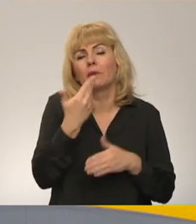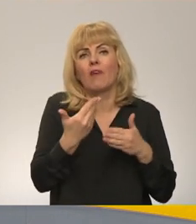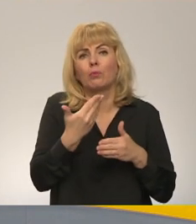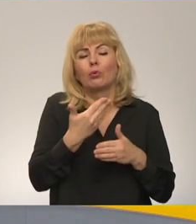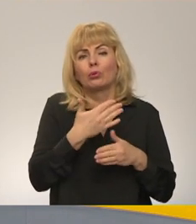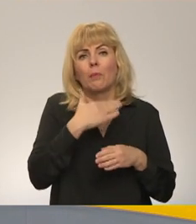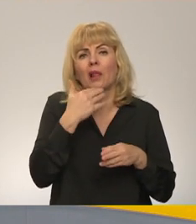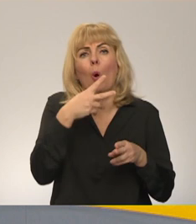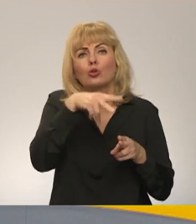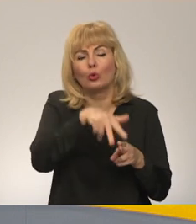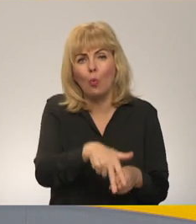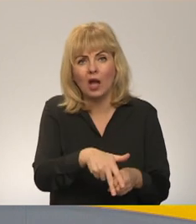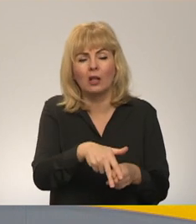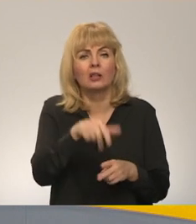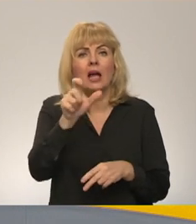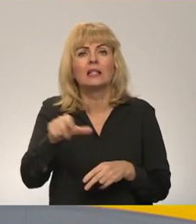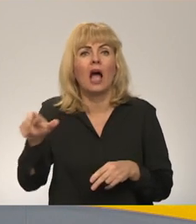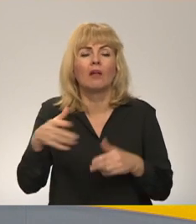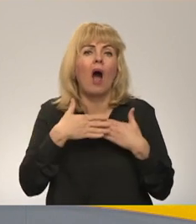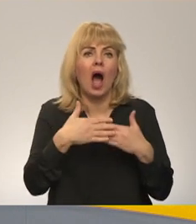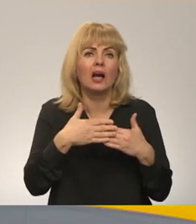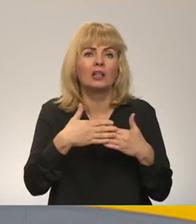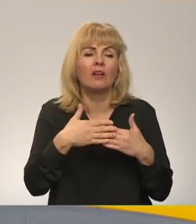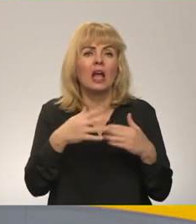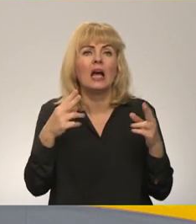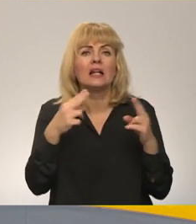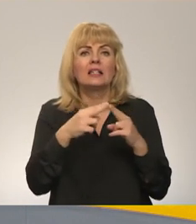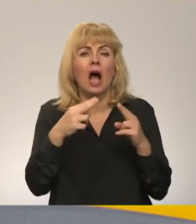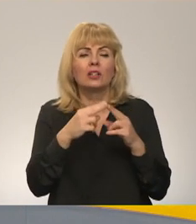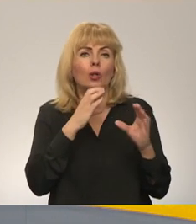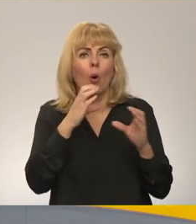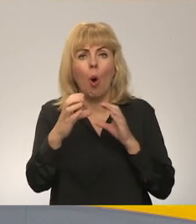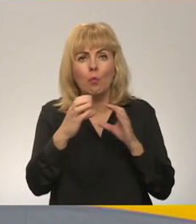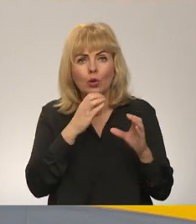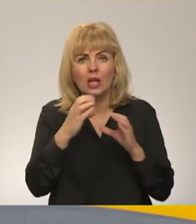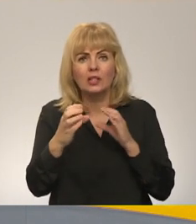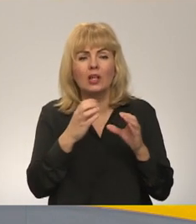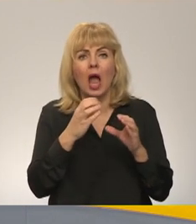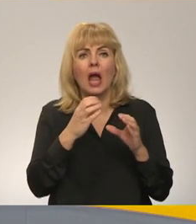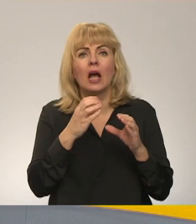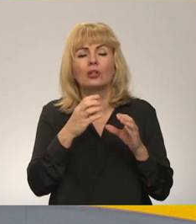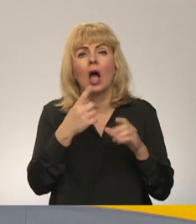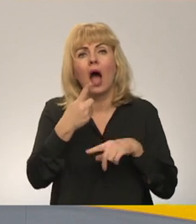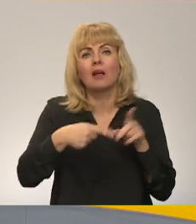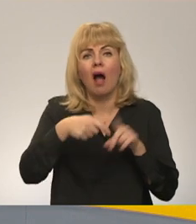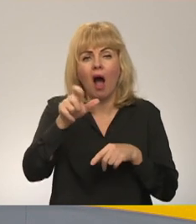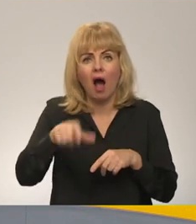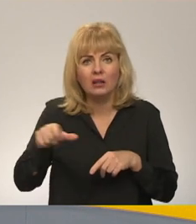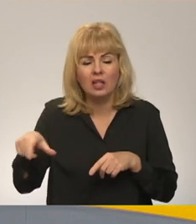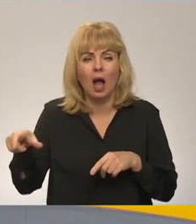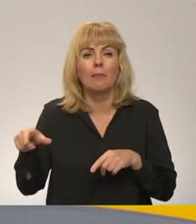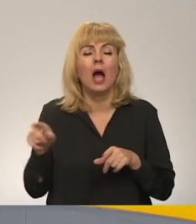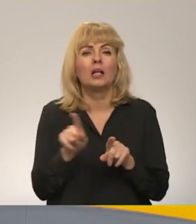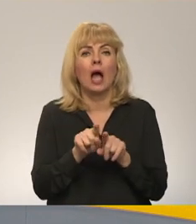cilvēki droši vien aktīvi sazinās, komunicēja savā starpā, gan būvinīkiem arī tie pašā laikā